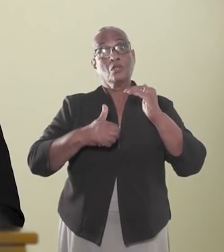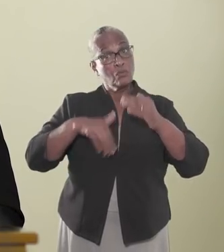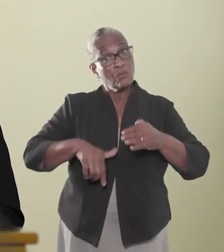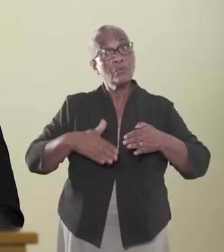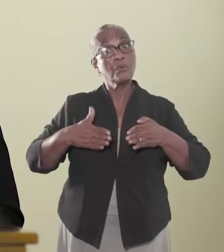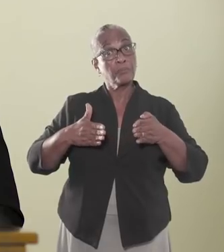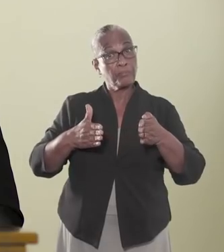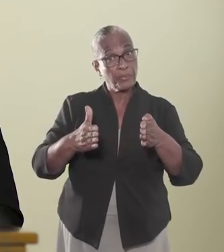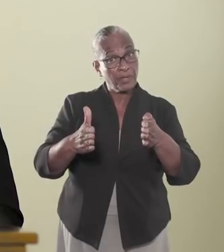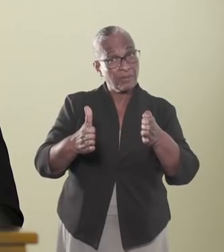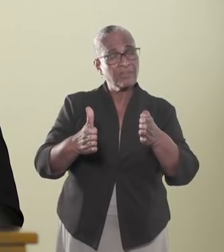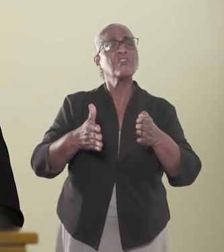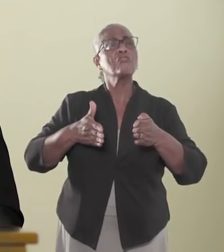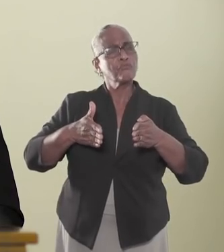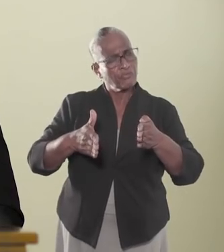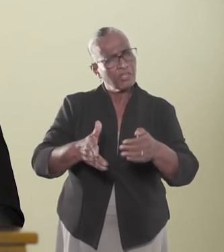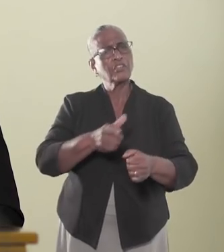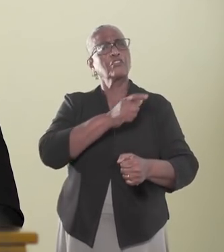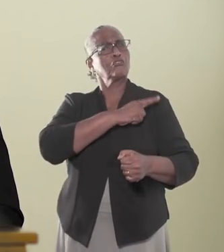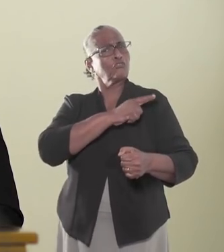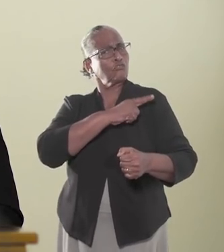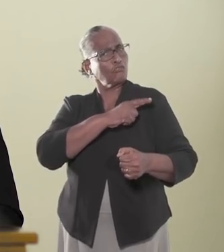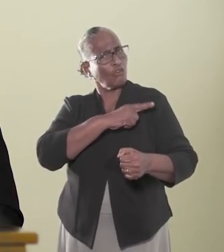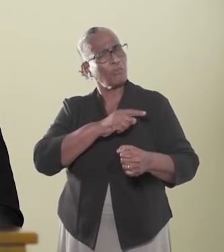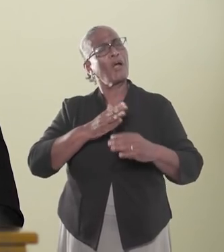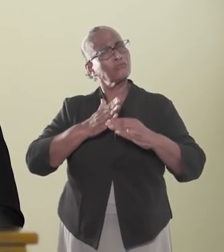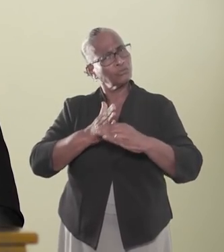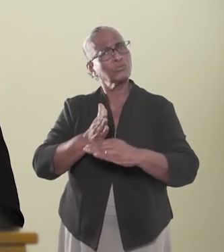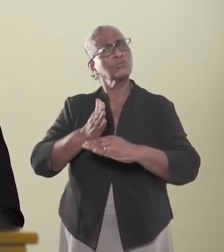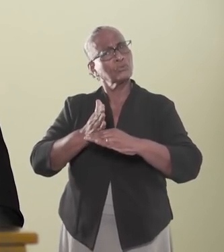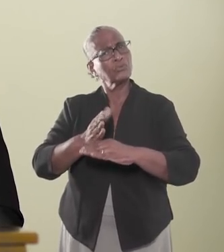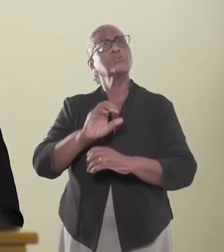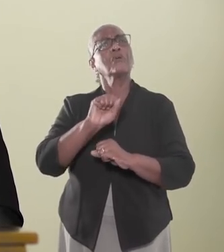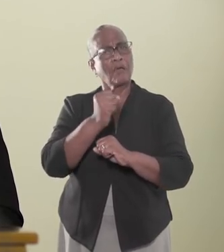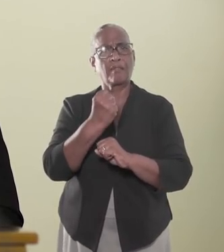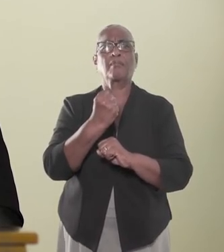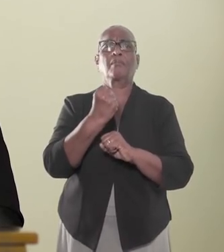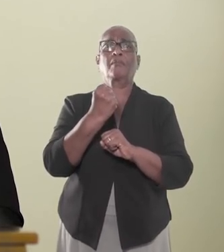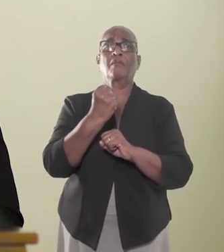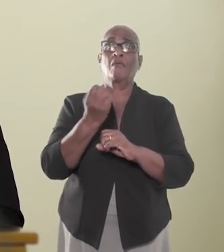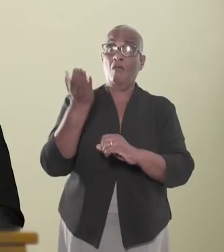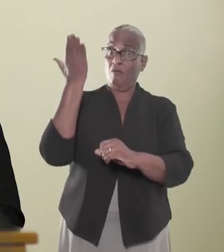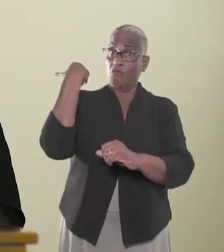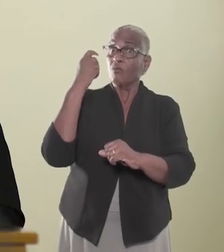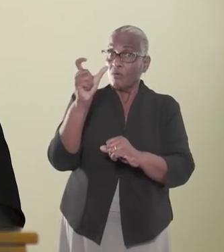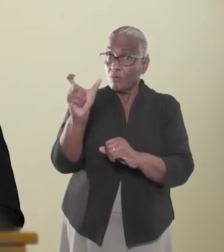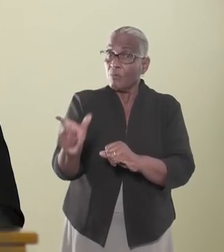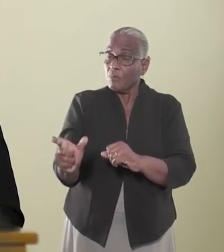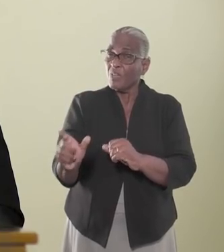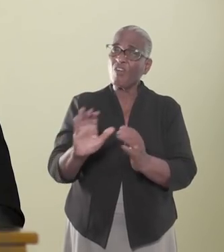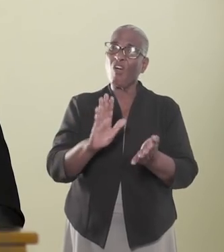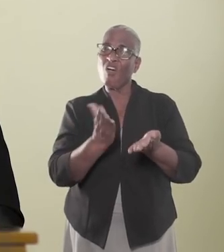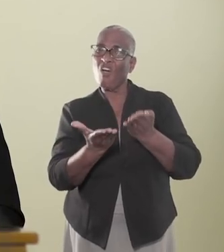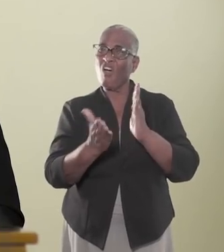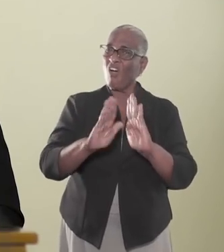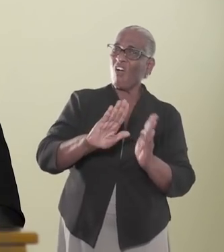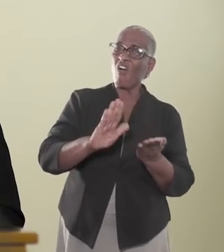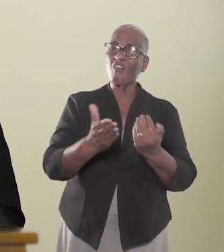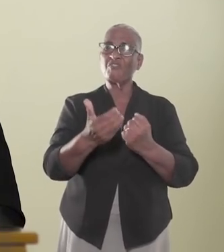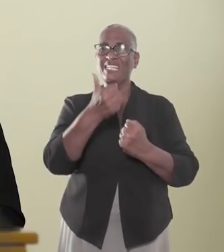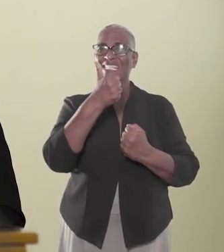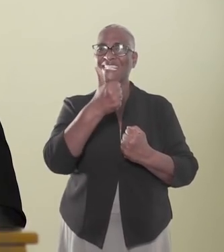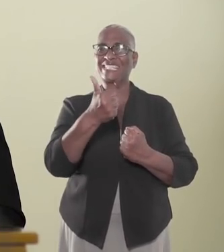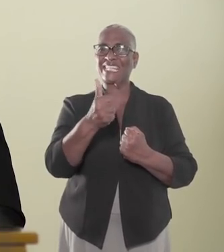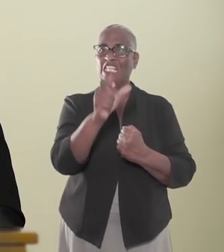Hierdoor kunnen wij het pad naar een verdere normalisatie gestadig voortzetten. De vorige week hebben wij een